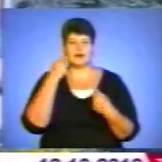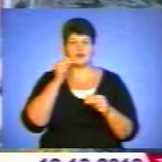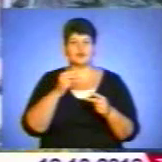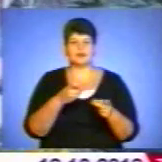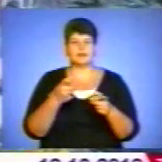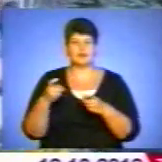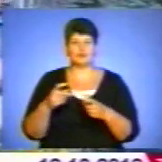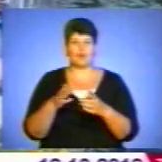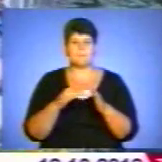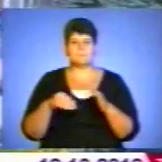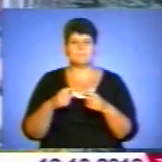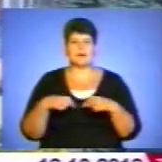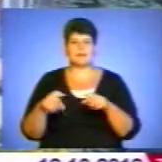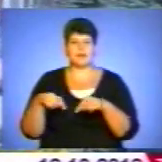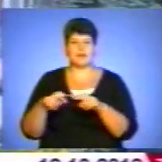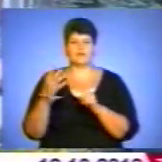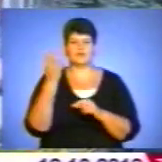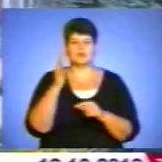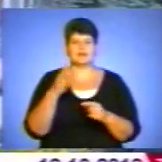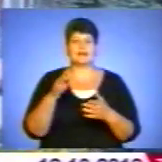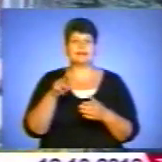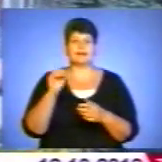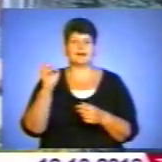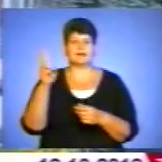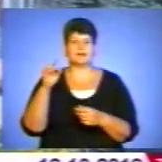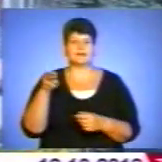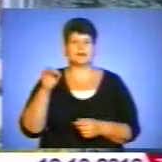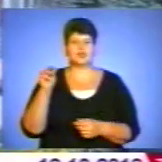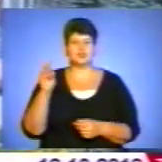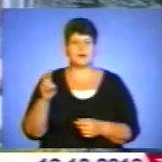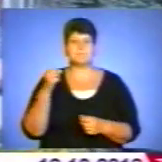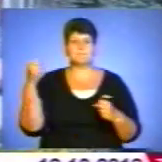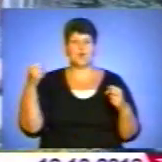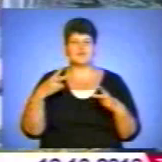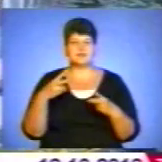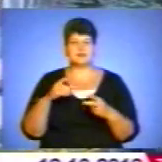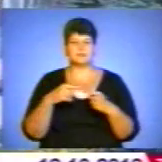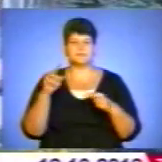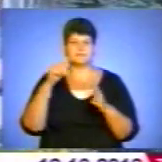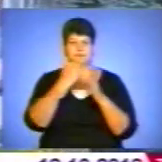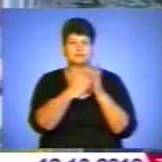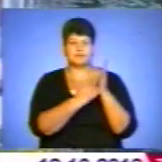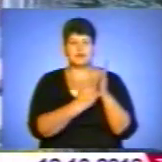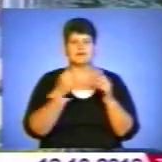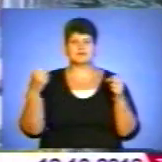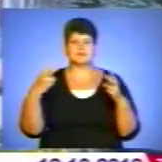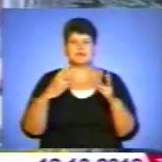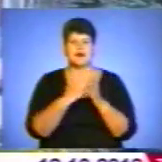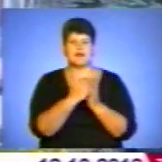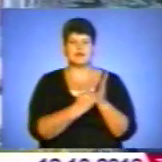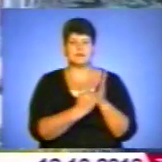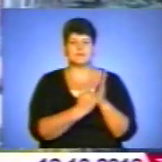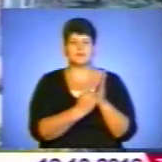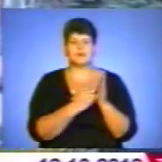чотирьох номінаціях. Це тактична номінація, професійна номінація, спеціальна номінація і